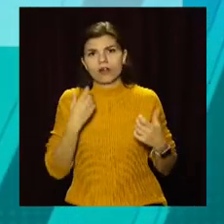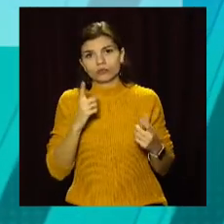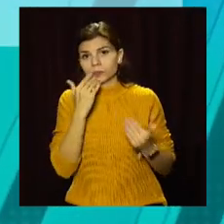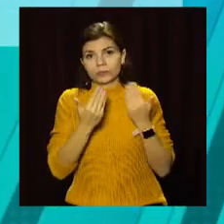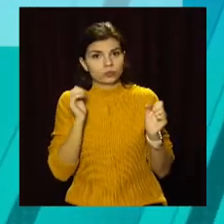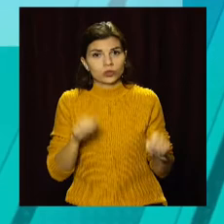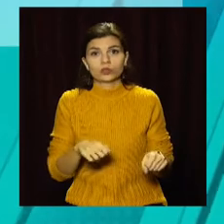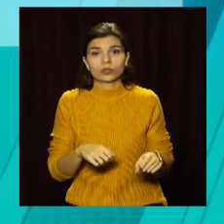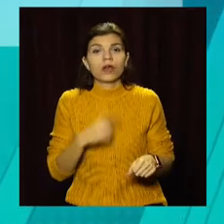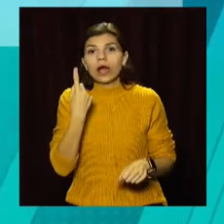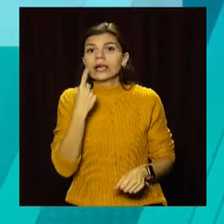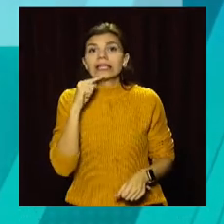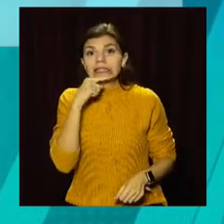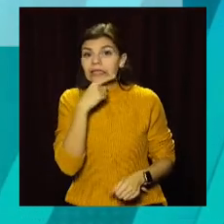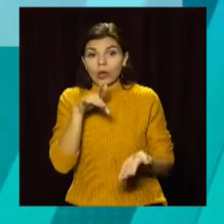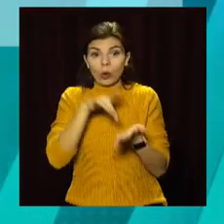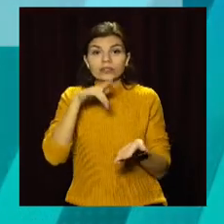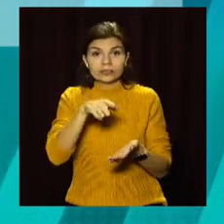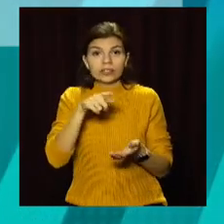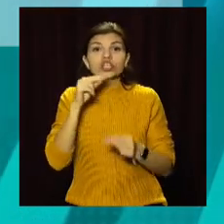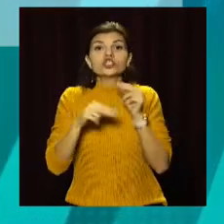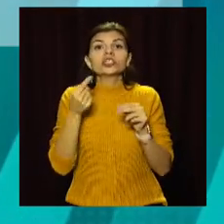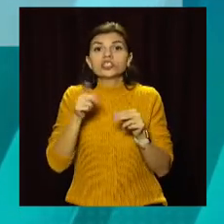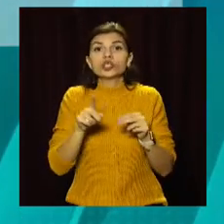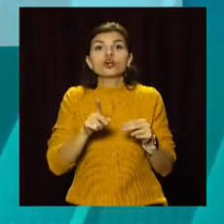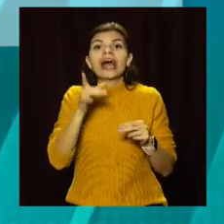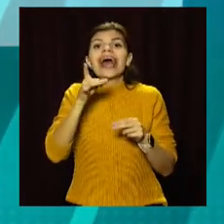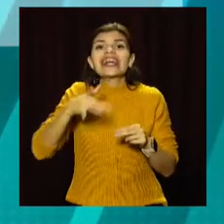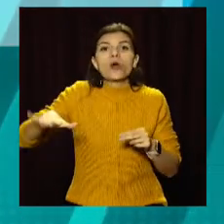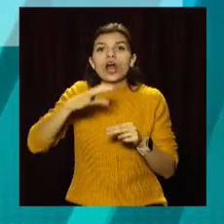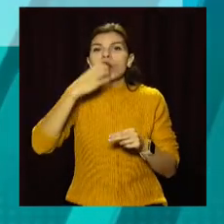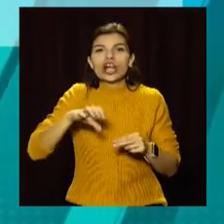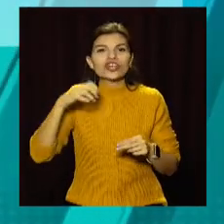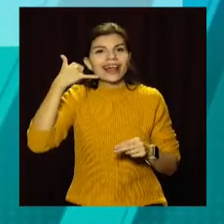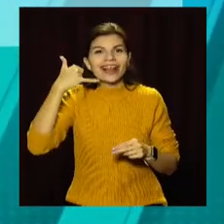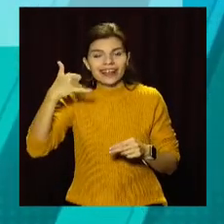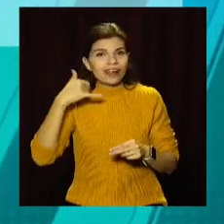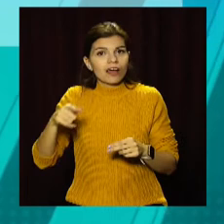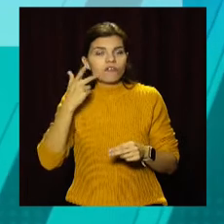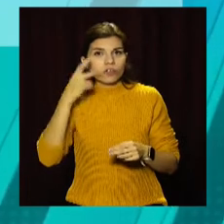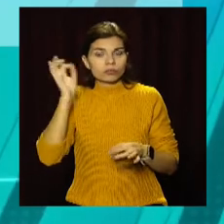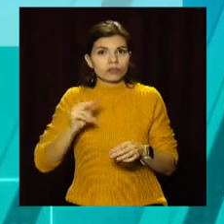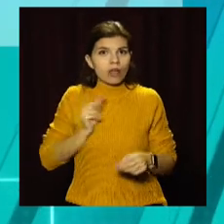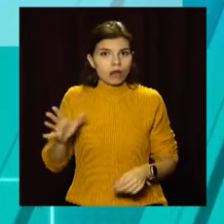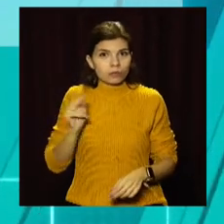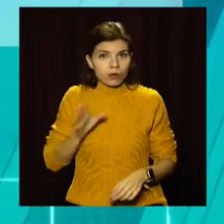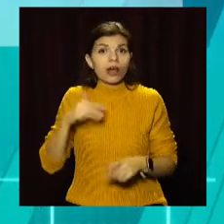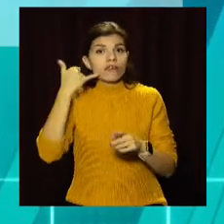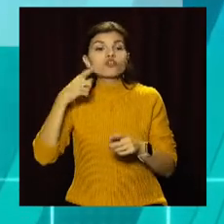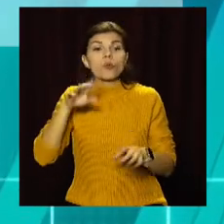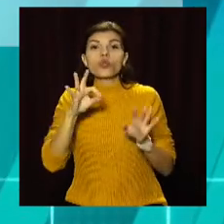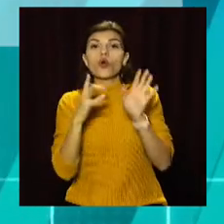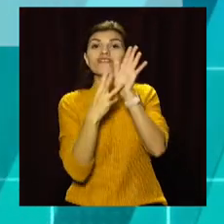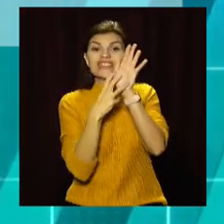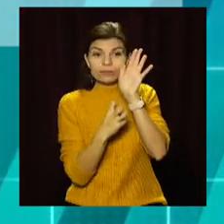Єдиний контакт-центр створили через те, що регіональні гарячі лінії часто давали збої. Номер телефону